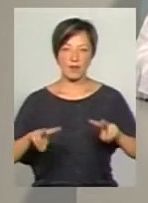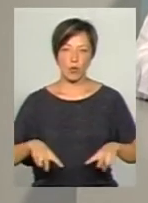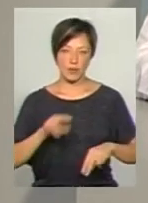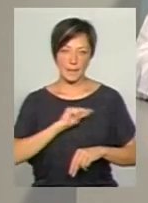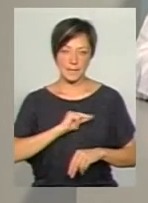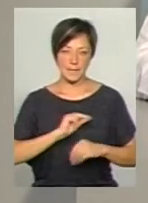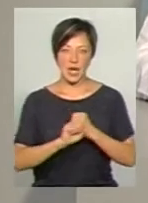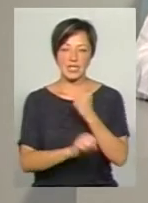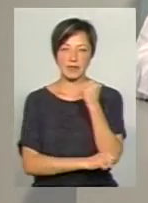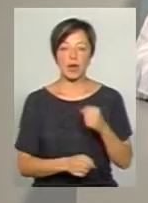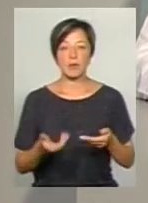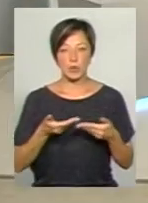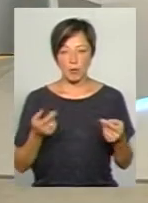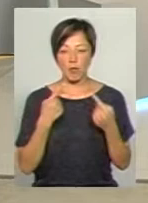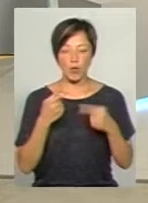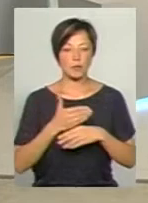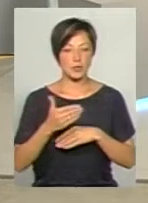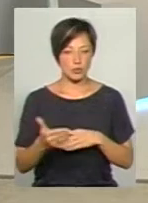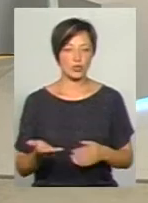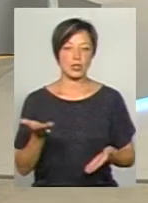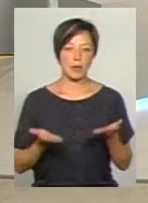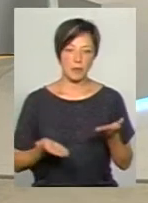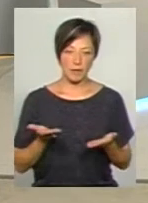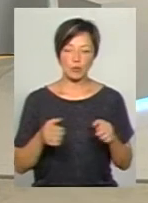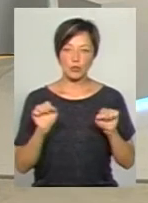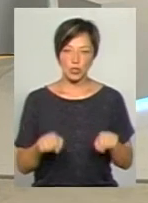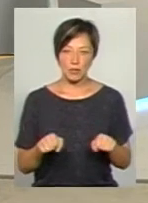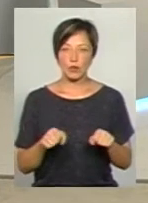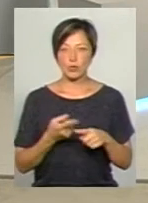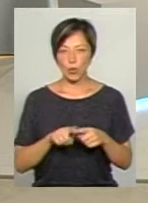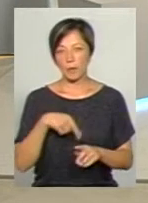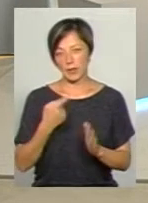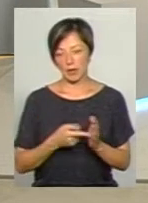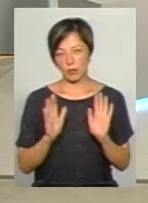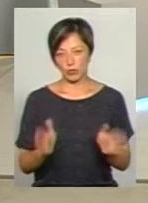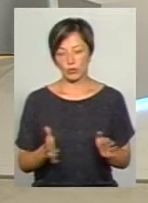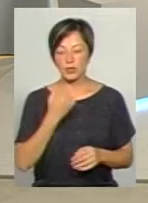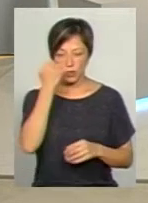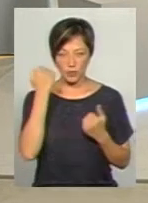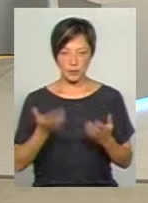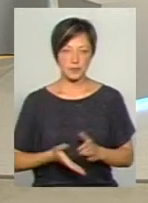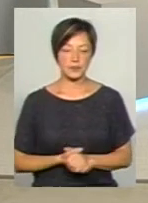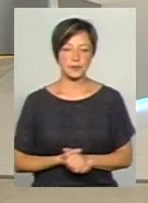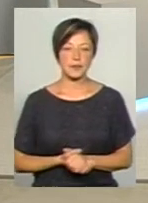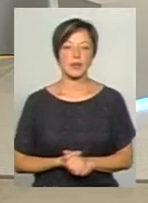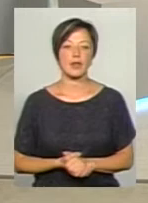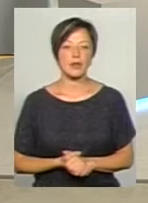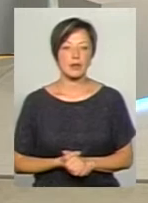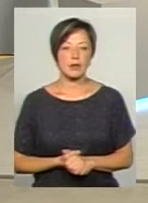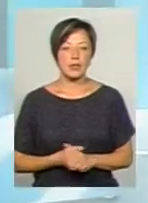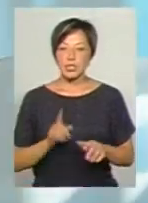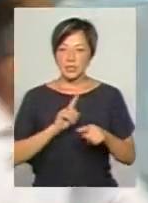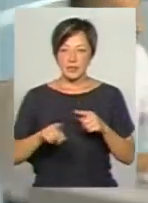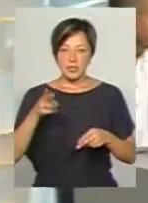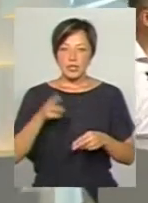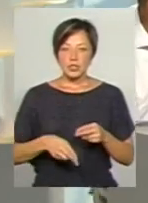працівниках. Я думаю, що про це ми поговоримо пізніше і, напевно, можливо, у всього приводу будуть питання. Дякую. Дякую, пане Олеже, дуже швидко